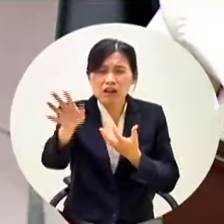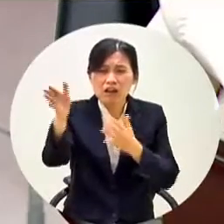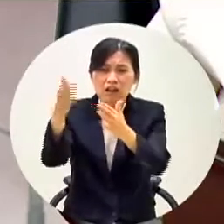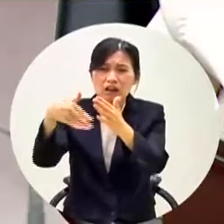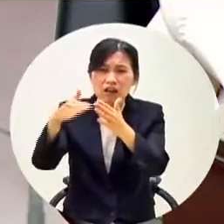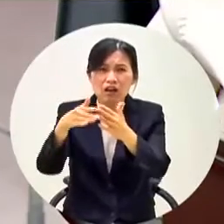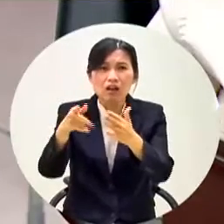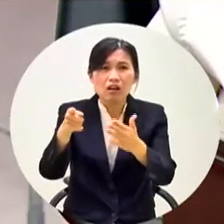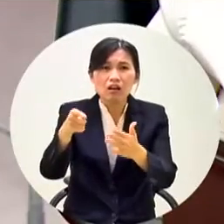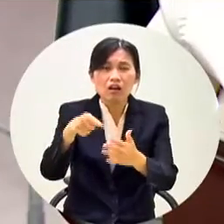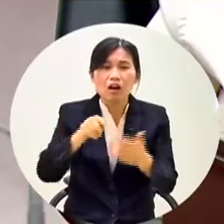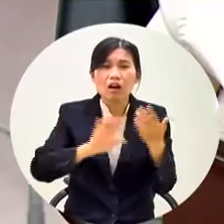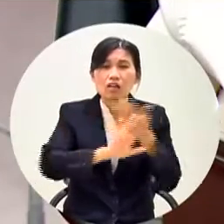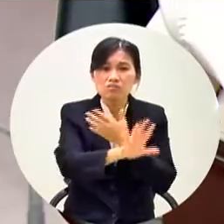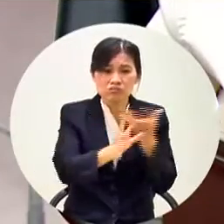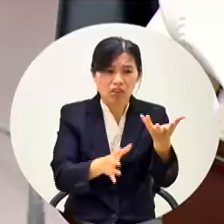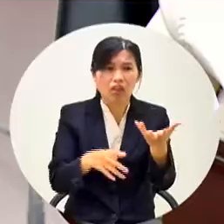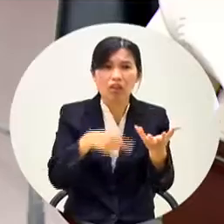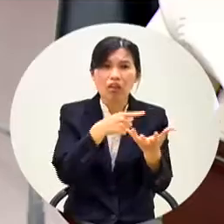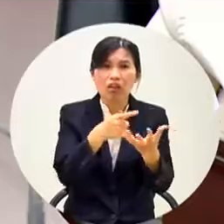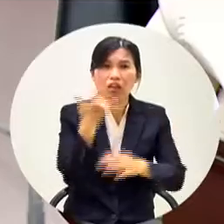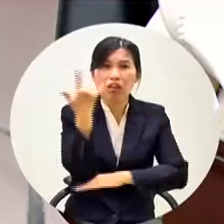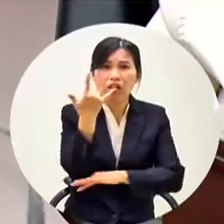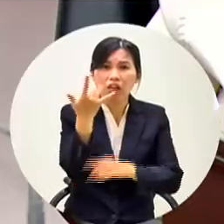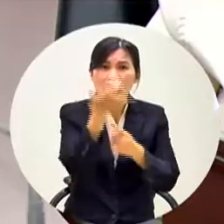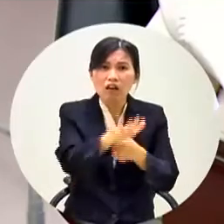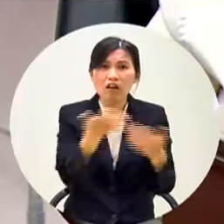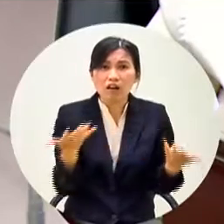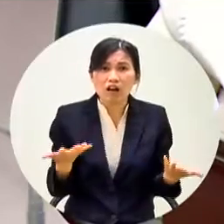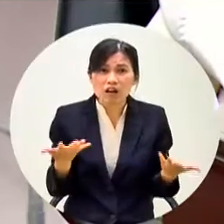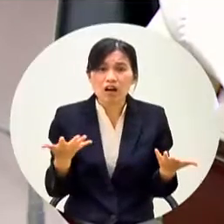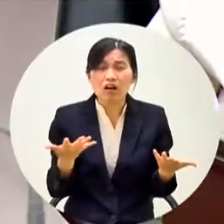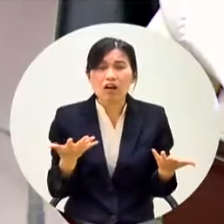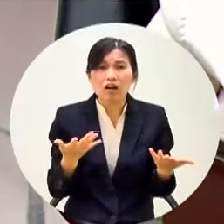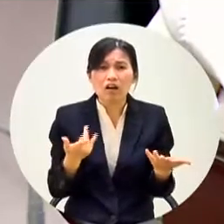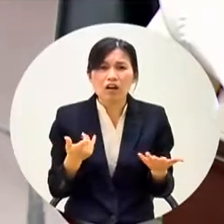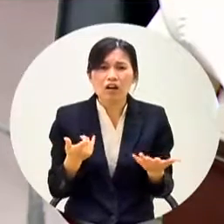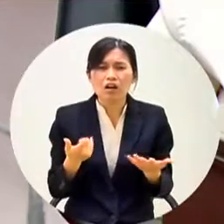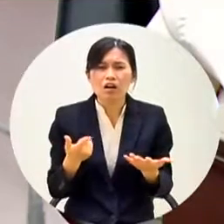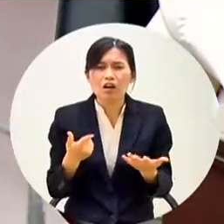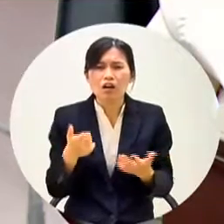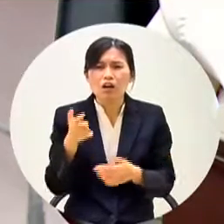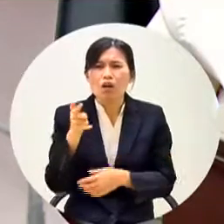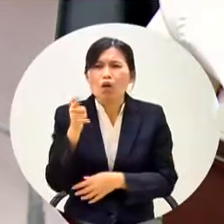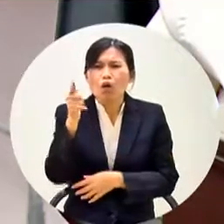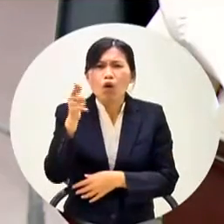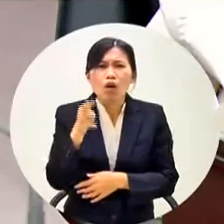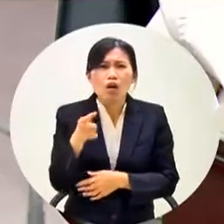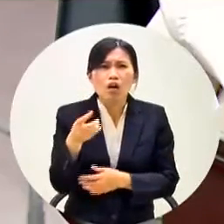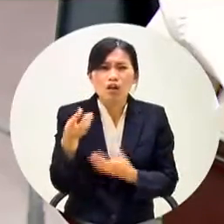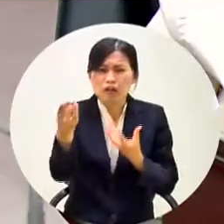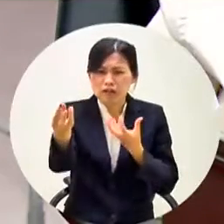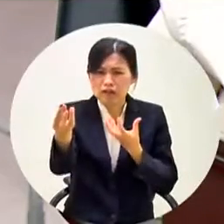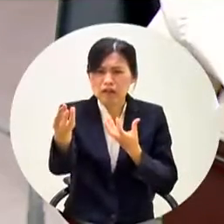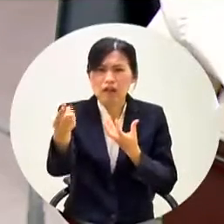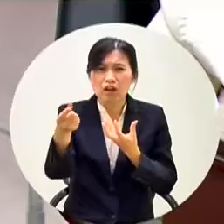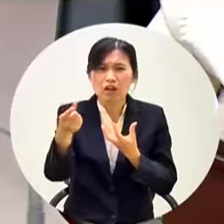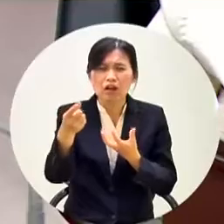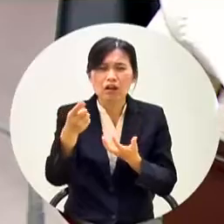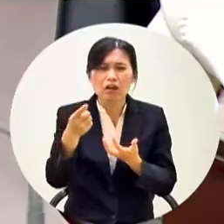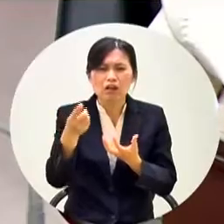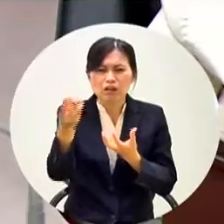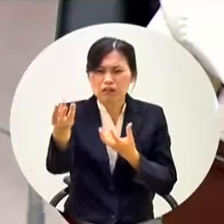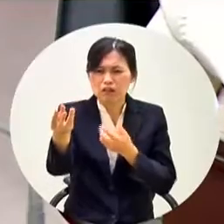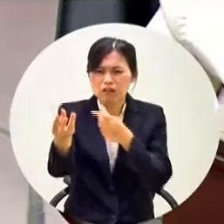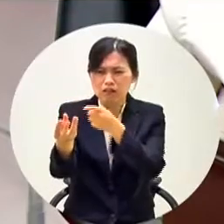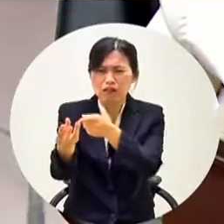單系啊你怎麼可以不能普學普教呢你怎麼把小的錢著重到而且又不是全部都用在那些